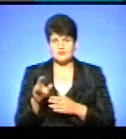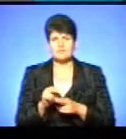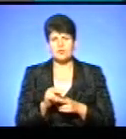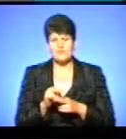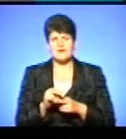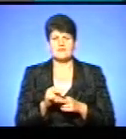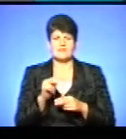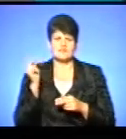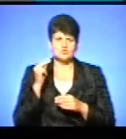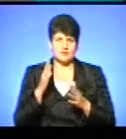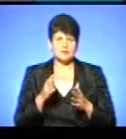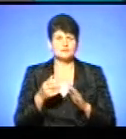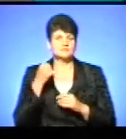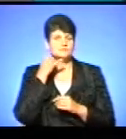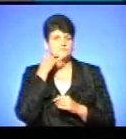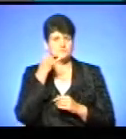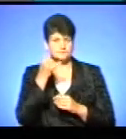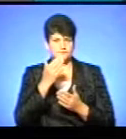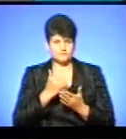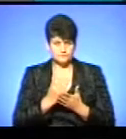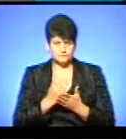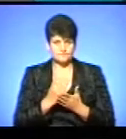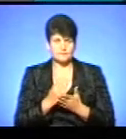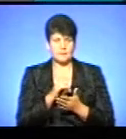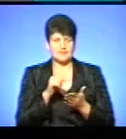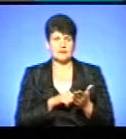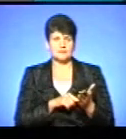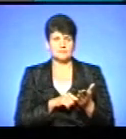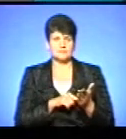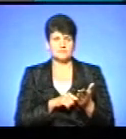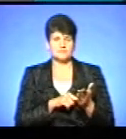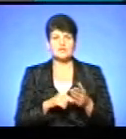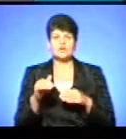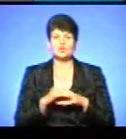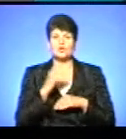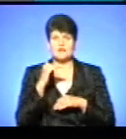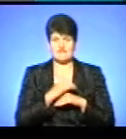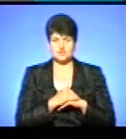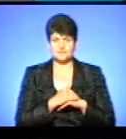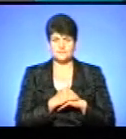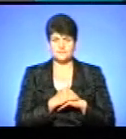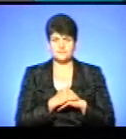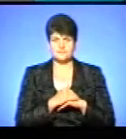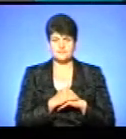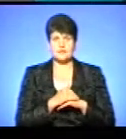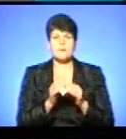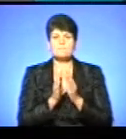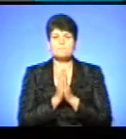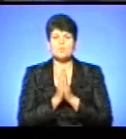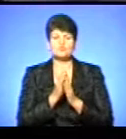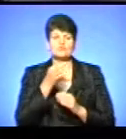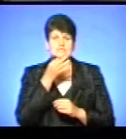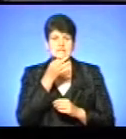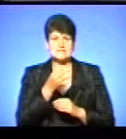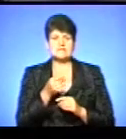навчання. У у студії вже є телефонний дзвінок, глядач має запитання. Будь ласка. Добрий вечір. Добрий вечір. Прошу сказати,